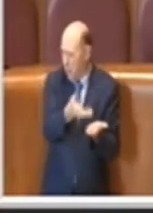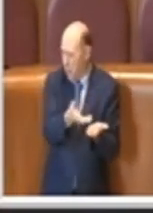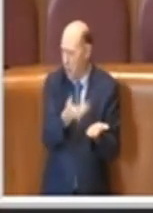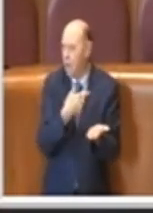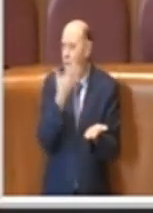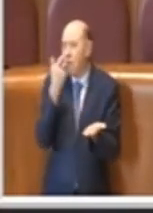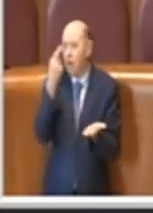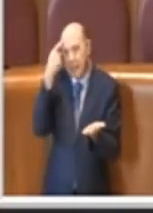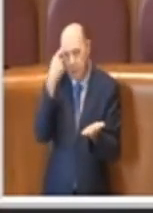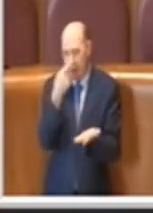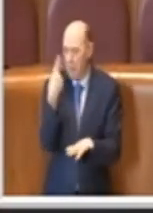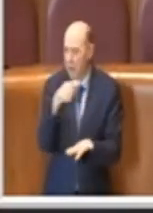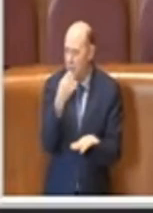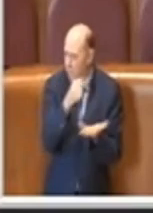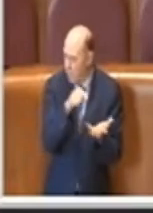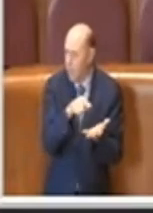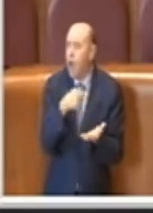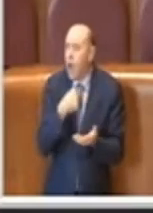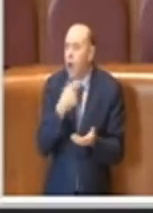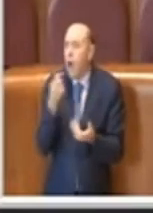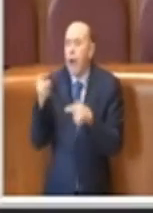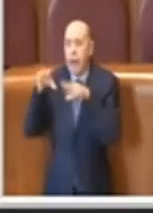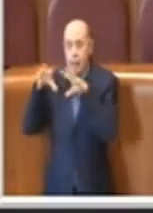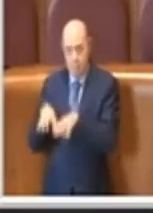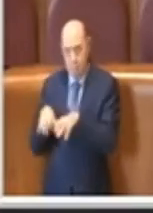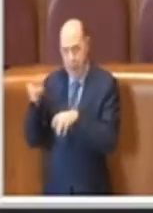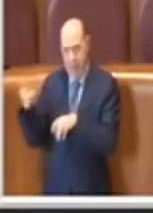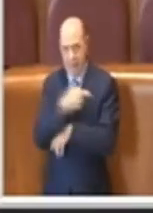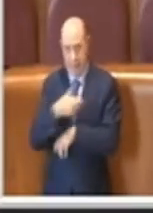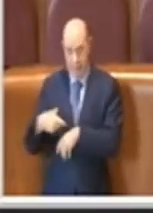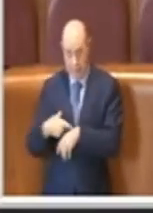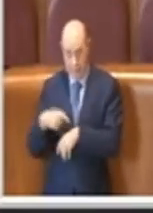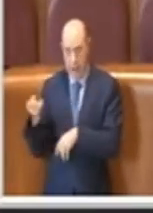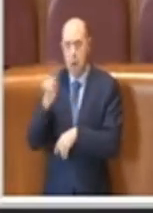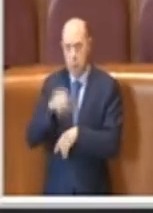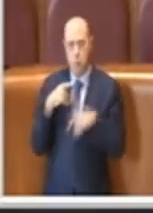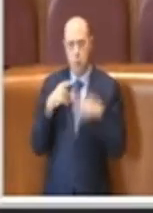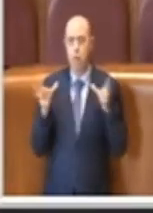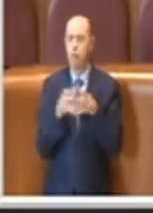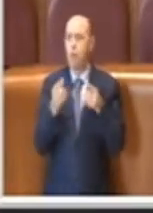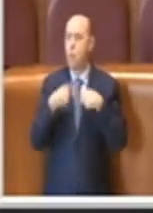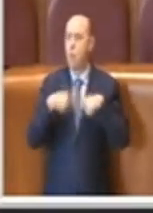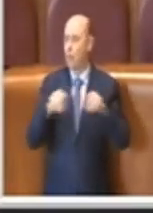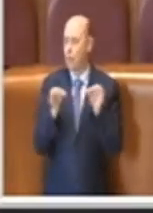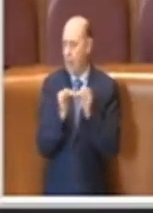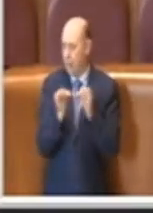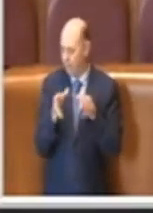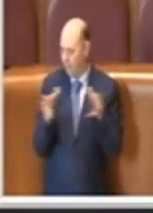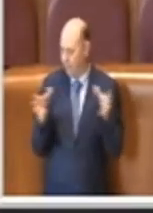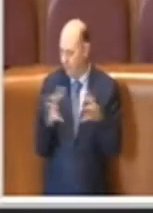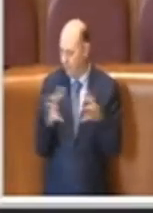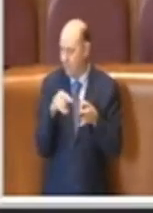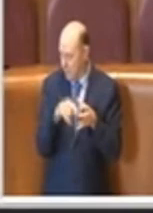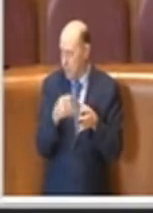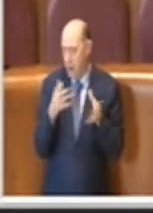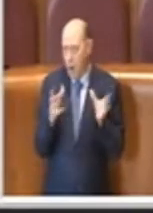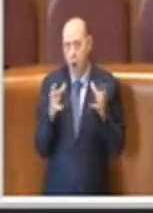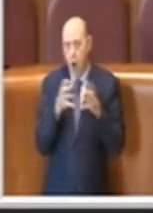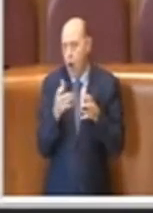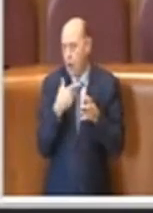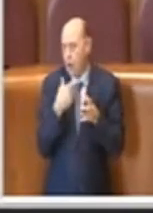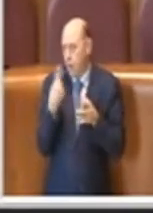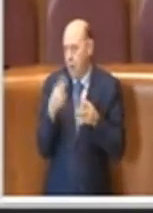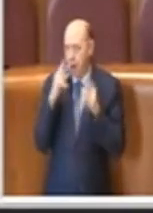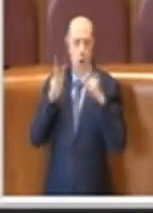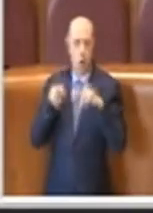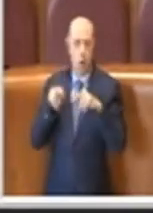voto. Quindi si impegna la sindaca e la giunta a valutare l'organo da costituire per operare ogni opportuno